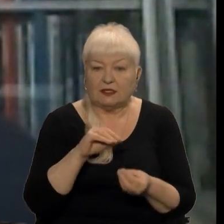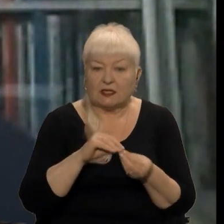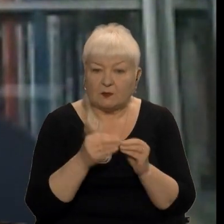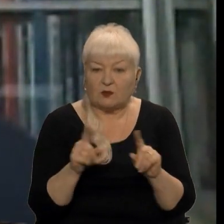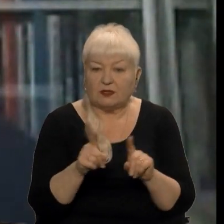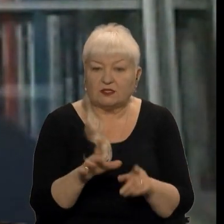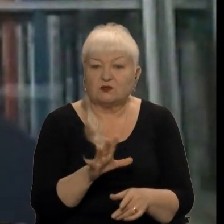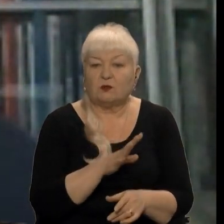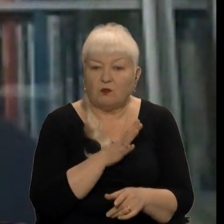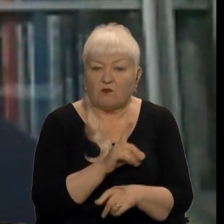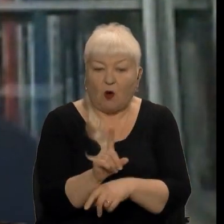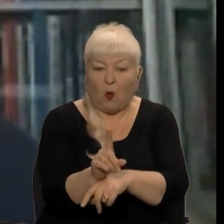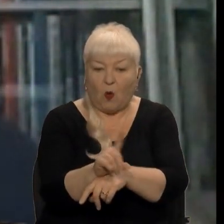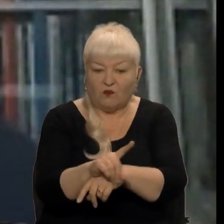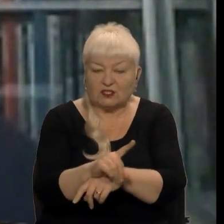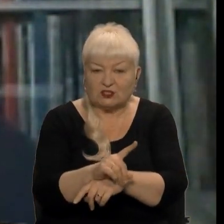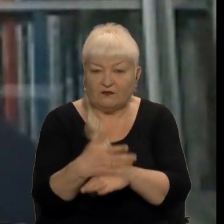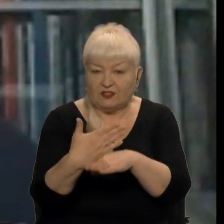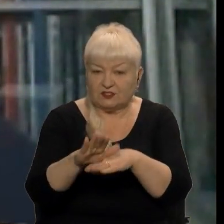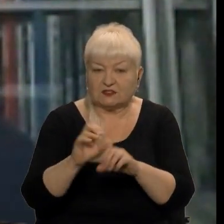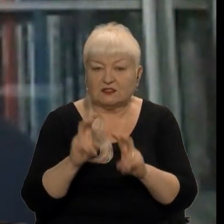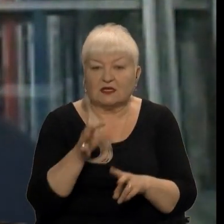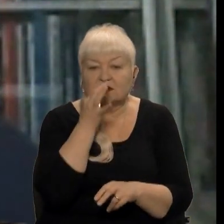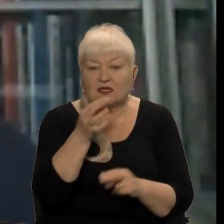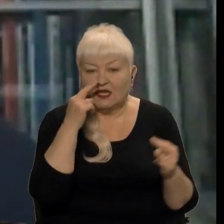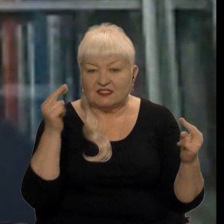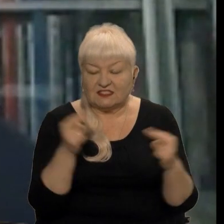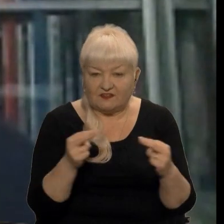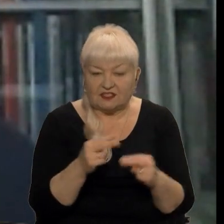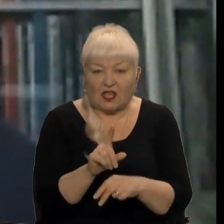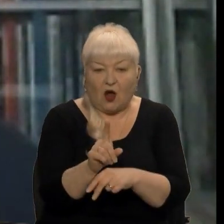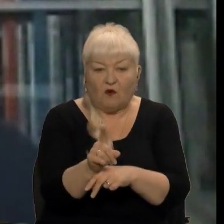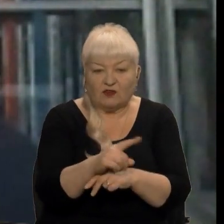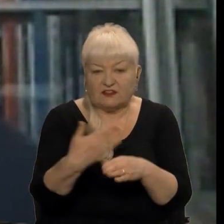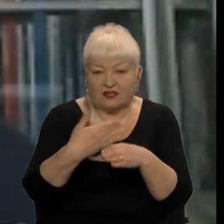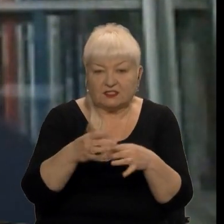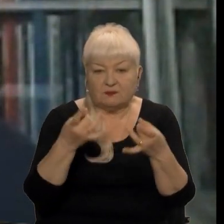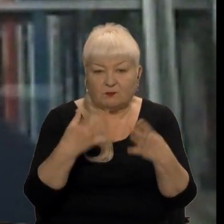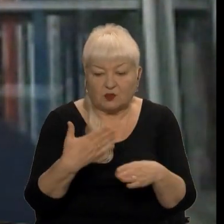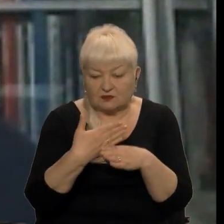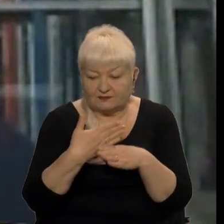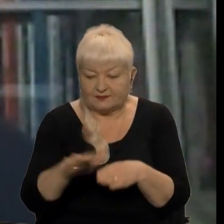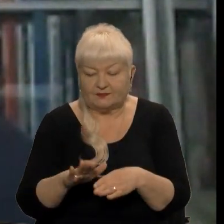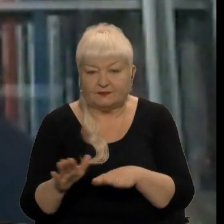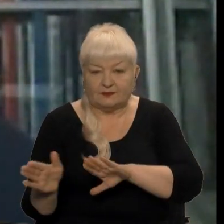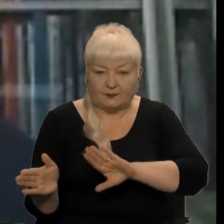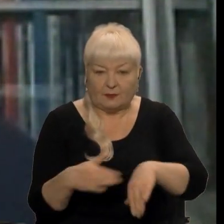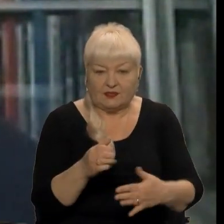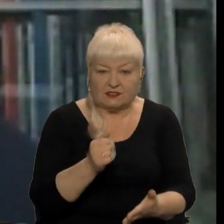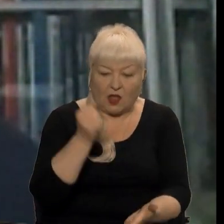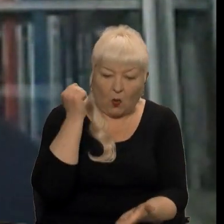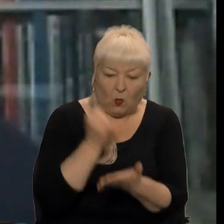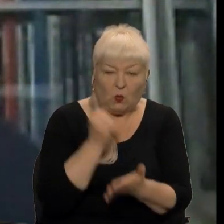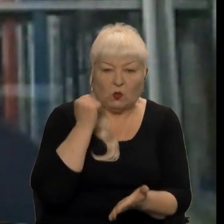знаходився у хвостовій частині, і, як сказали свідки, хвостова частина просто відвалилася після удару об